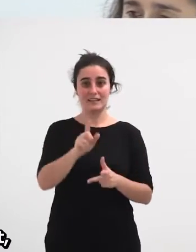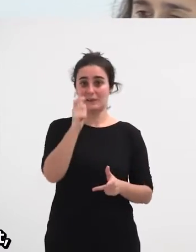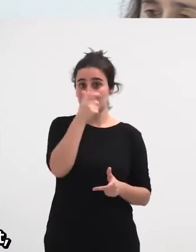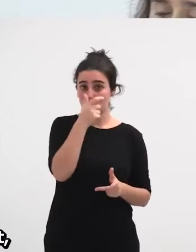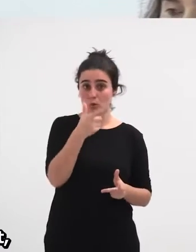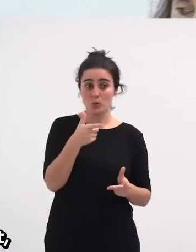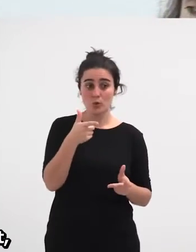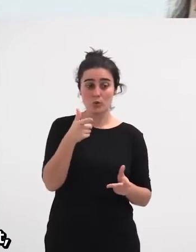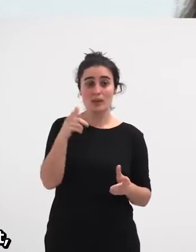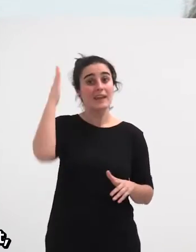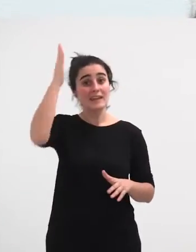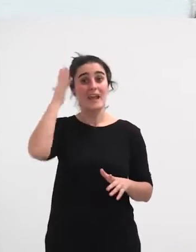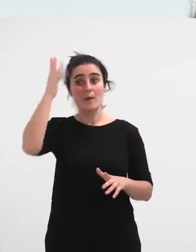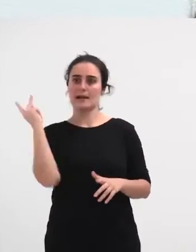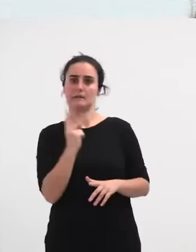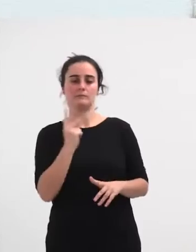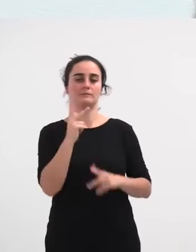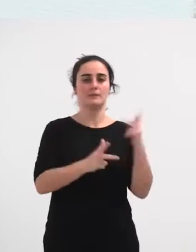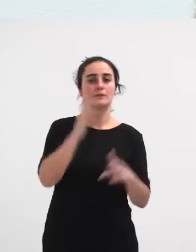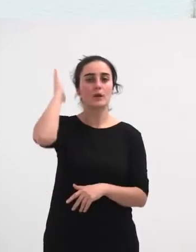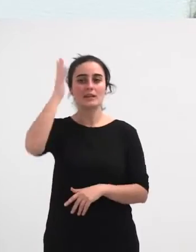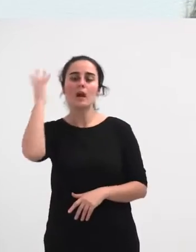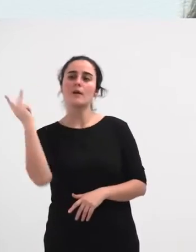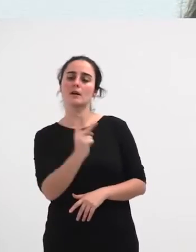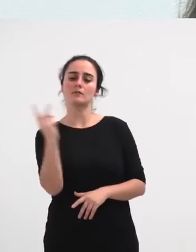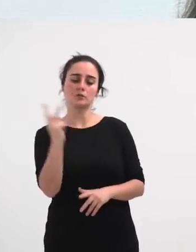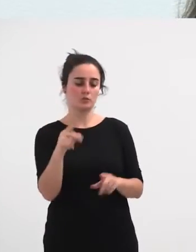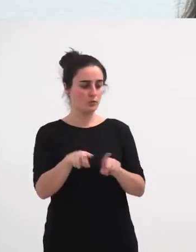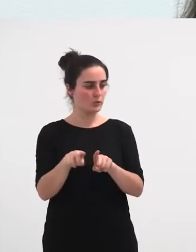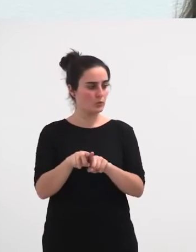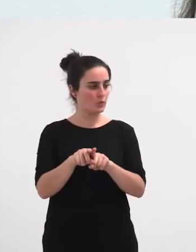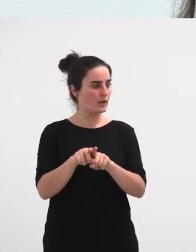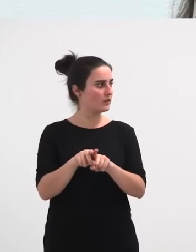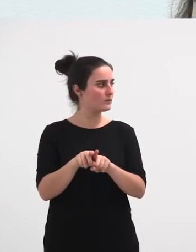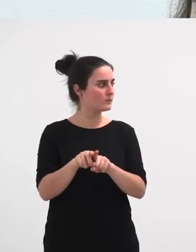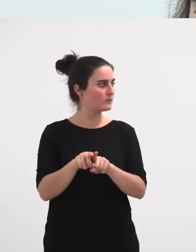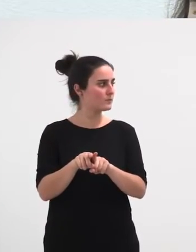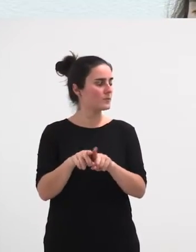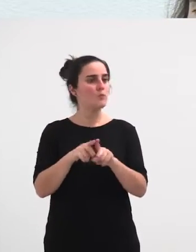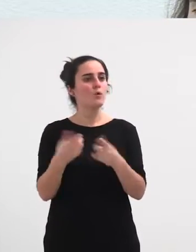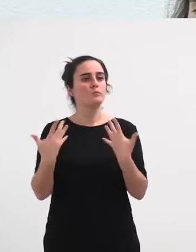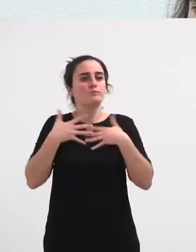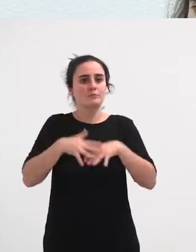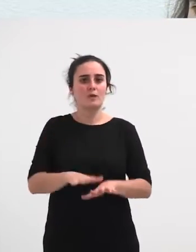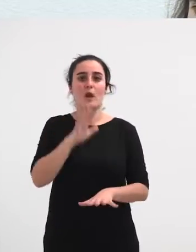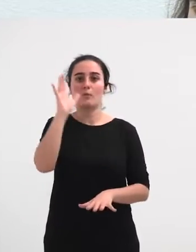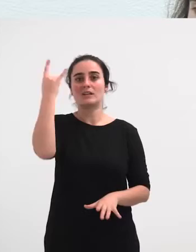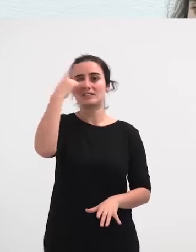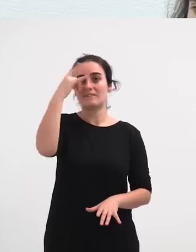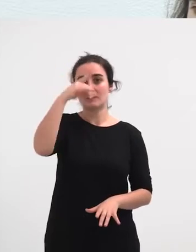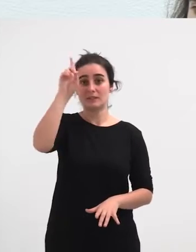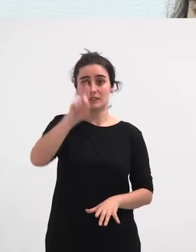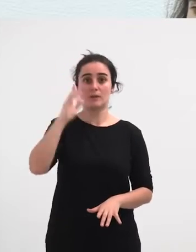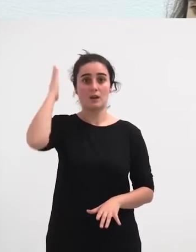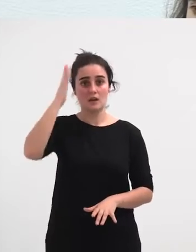horrelako erreakzio nahiko bortitz bat, pixkat gureari, egin izan bagenio gureari ziren, karo, sanferminak iruñan